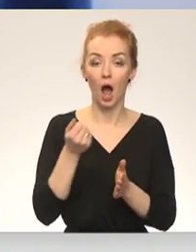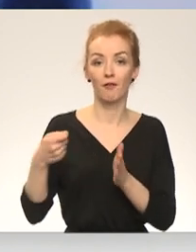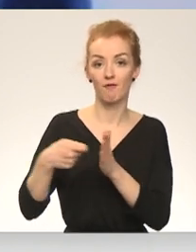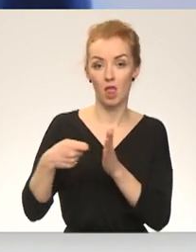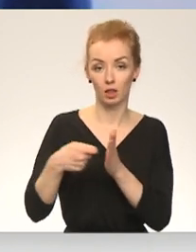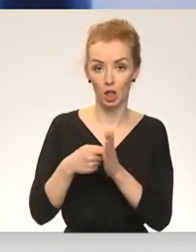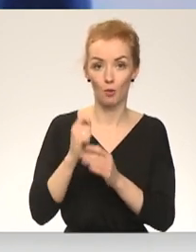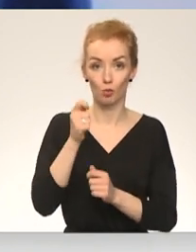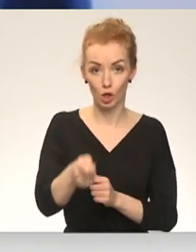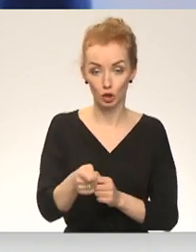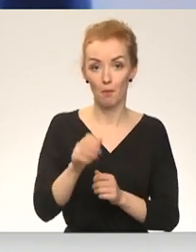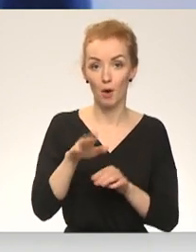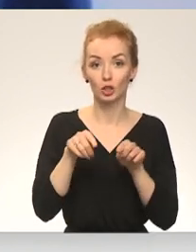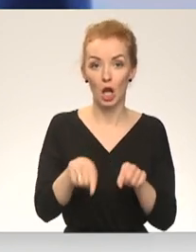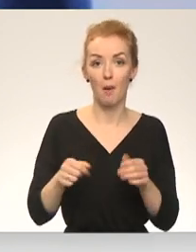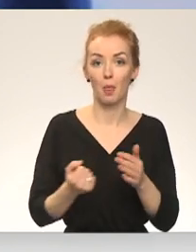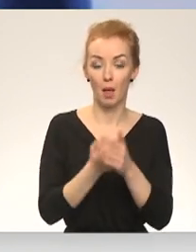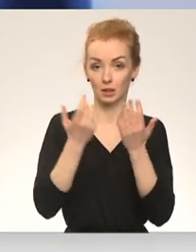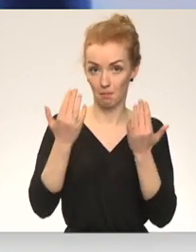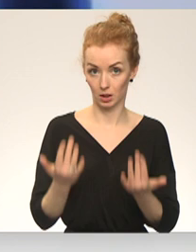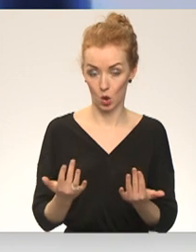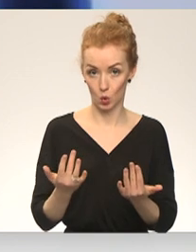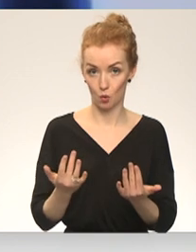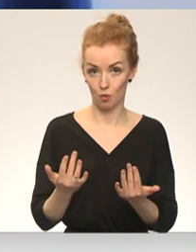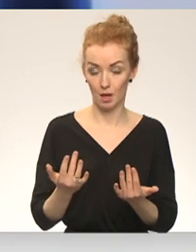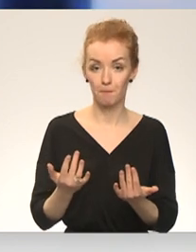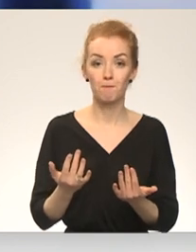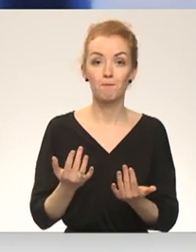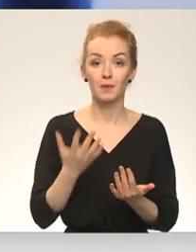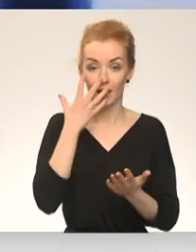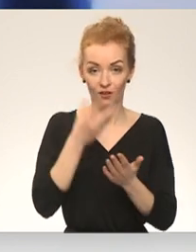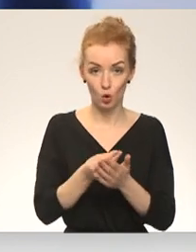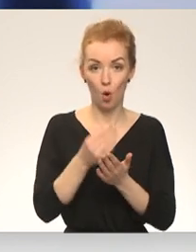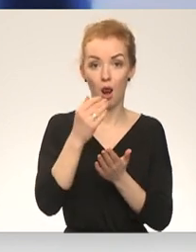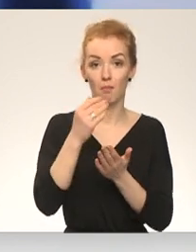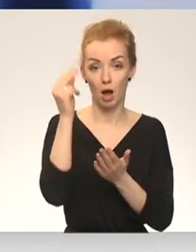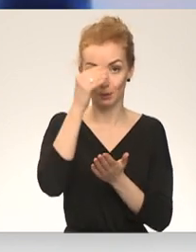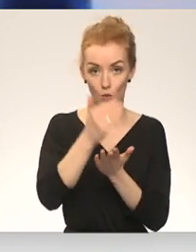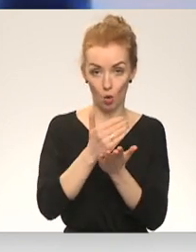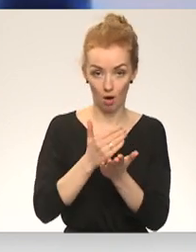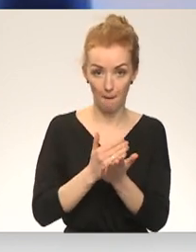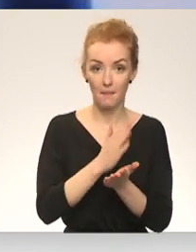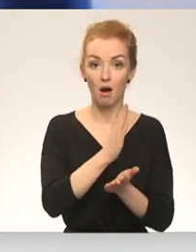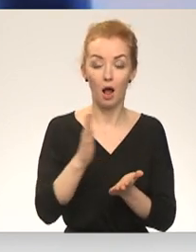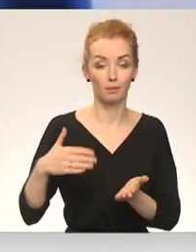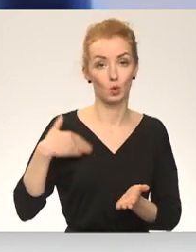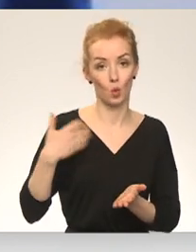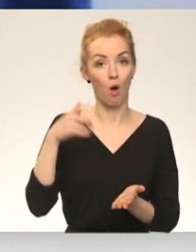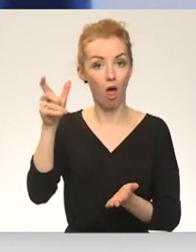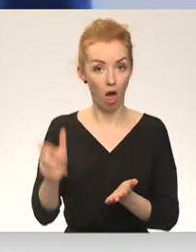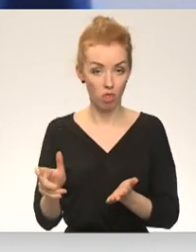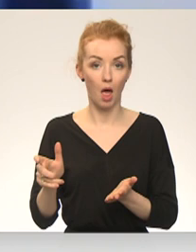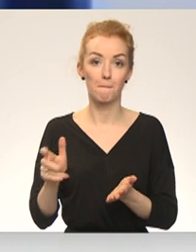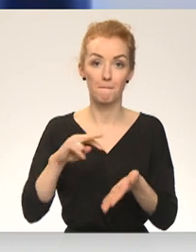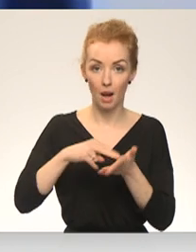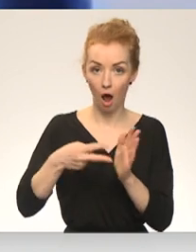piešķiršanu par šiem atbalsta pasākumiem. individuālajā plānā mēs tiešām katram skolēnam paredzam to,